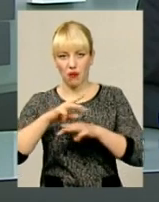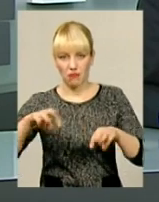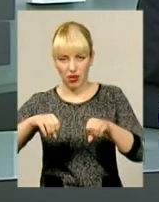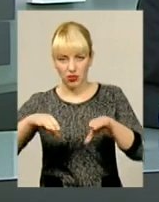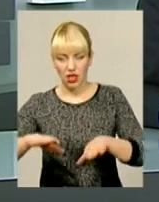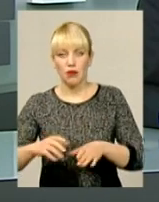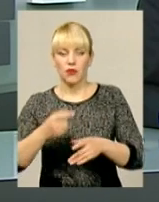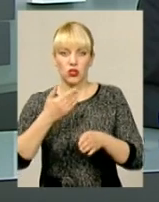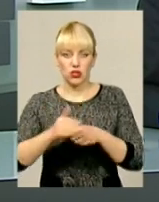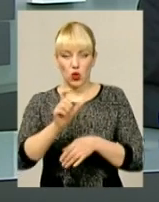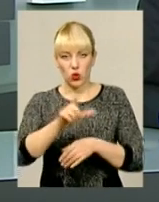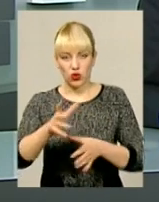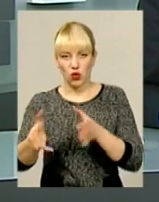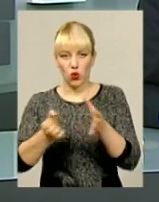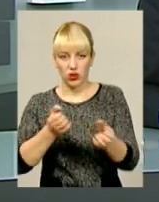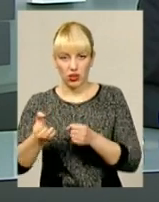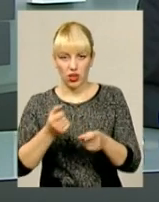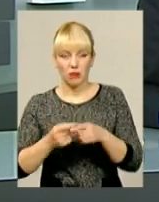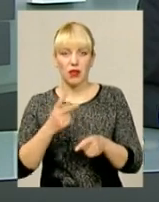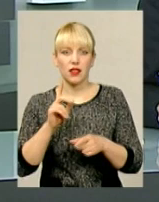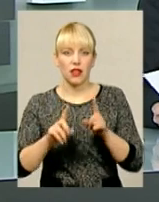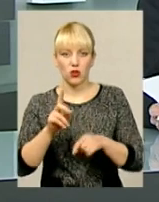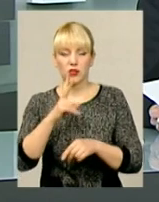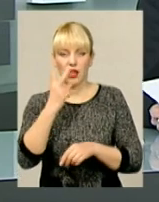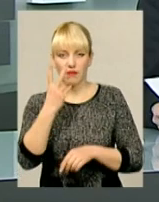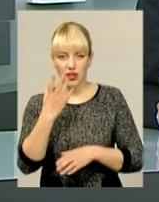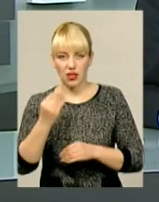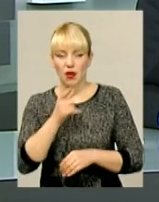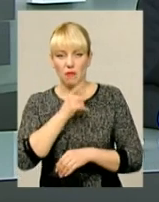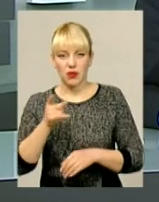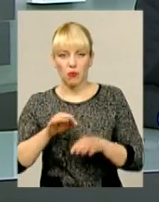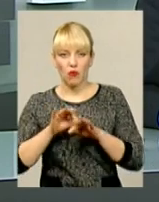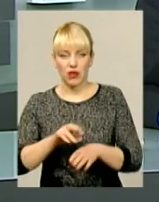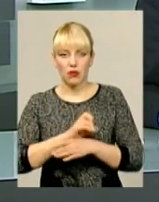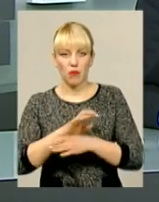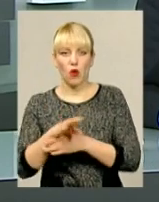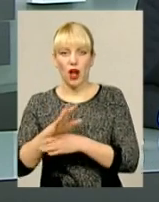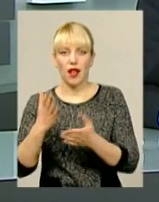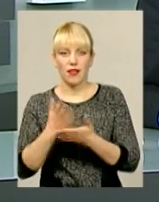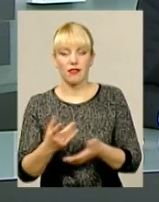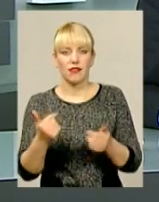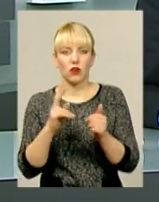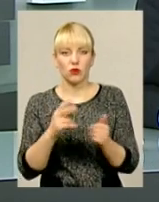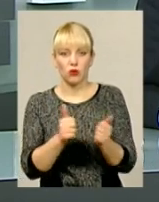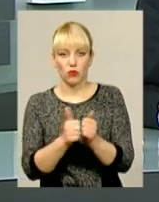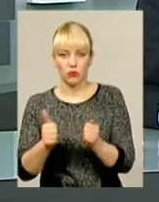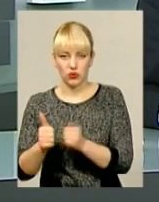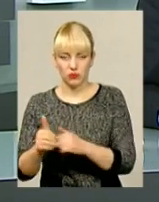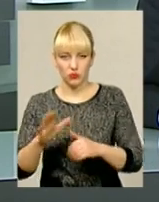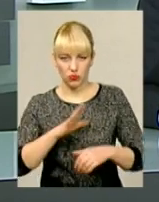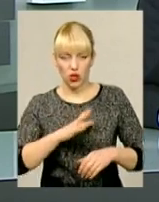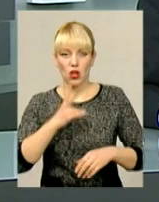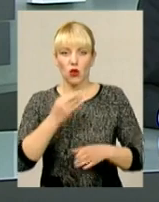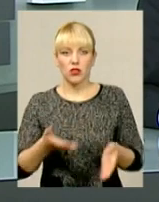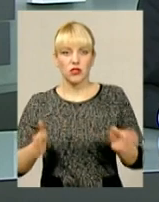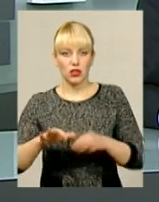отримала, дехто і за два дні проведених під обстрілами. Але є й такі, котрі воювали з ними пліч-опліч, але залишилися ні з чим,